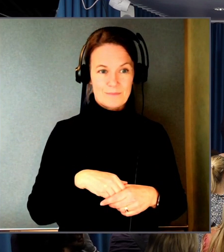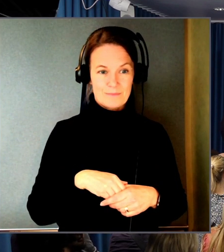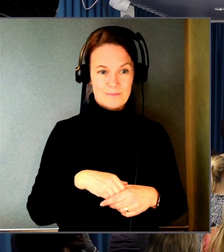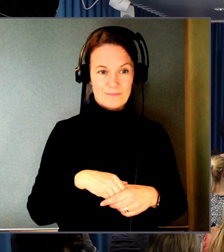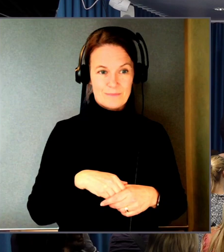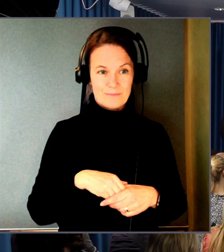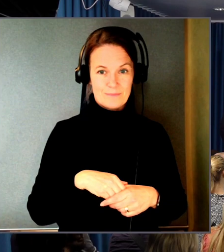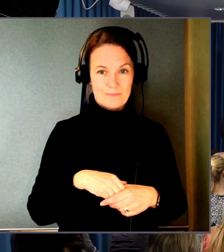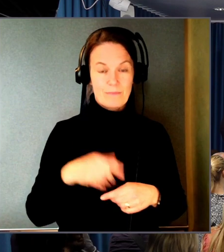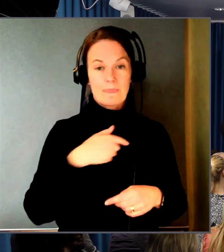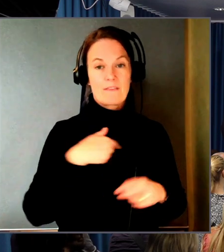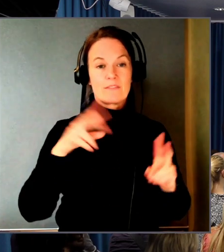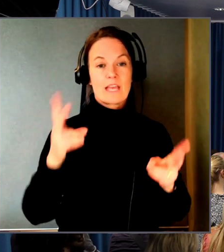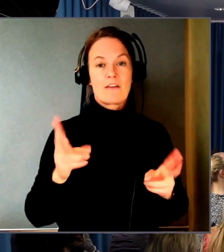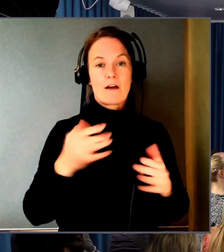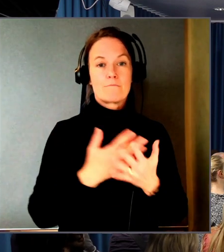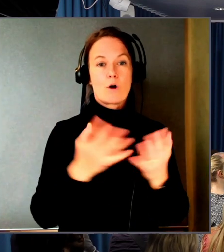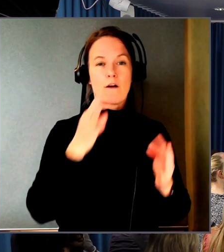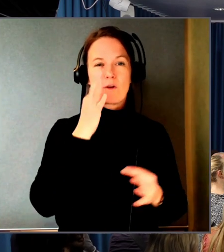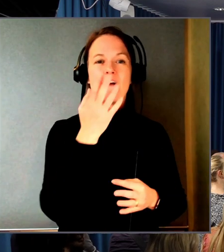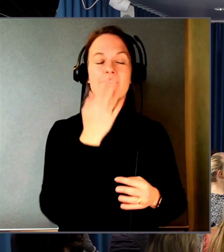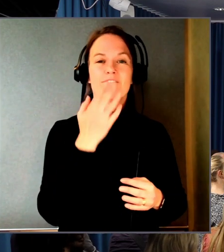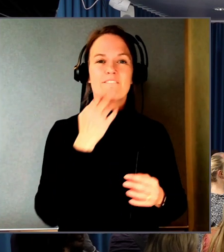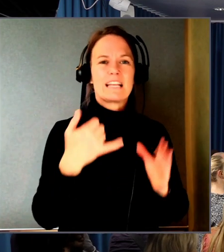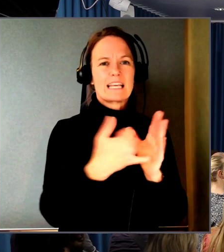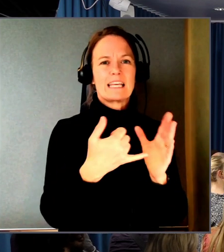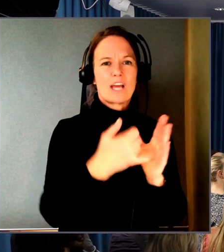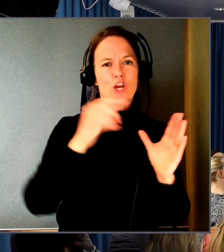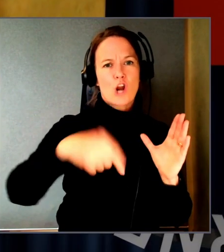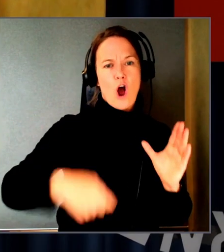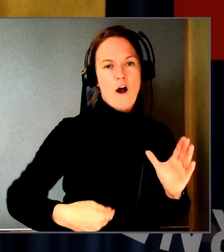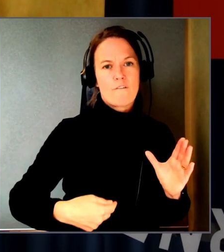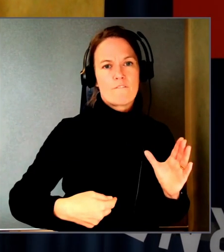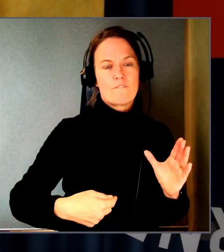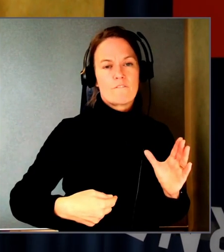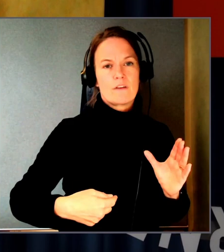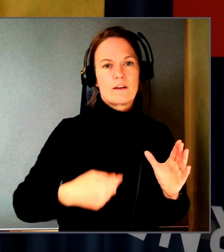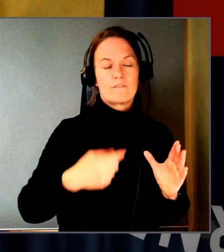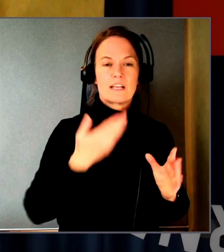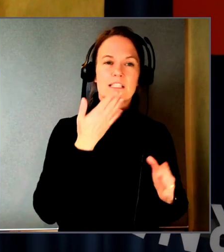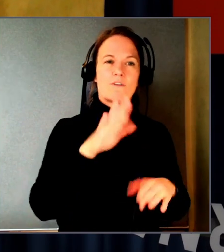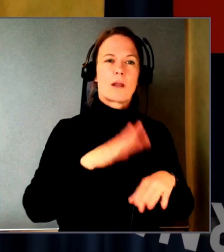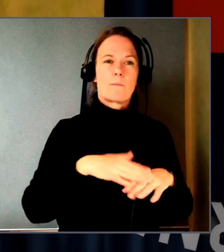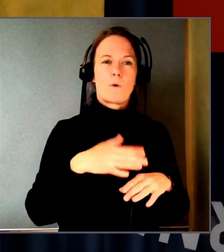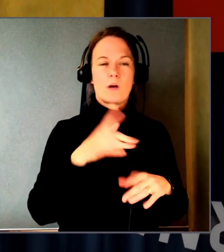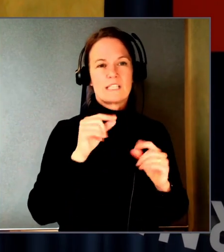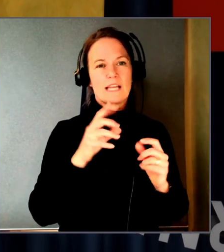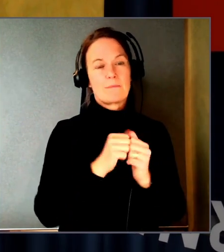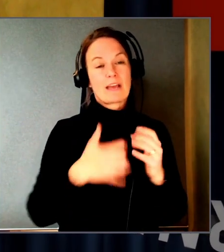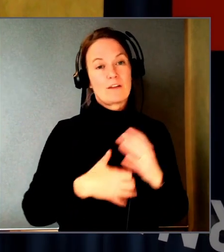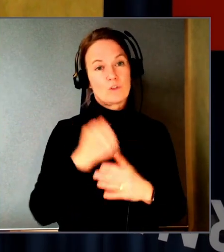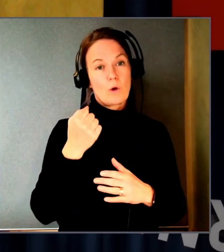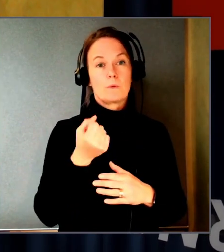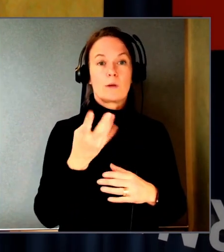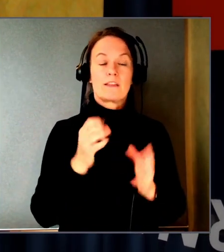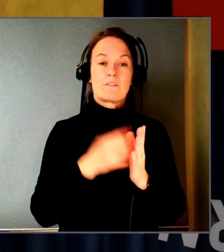Vi har även haft mycket frågor om vilka som omfattas av kraven och inte. Vi har besvarat några i chatten redan. Men tänkte vi kan lyfta några av dem ändå eftersom det är bra